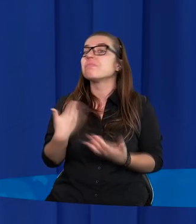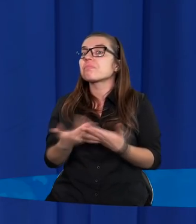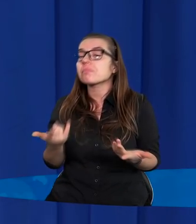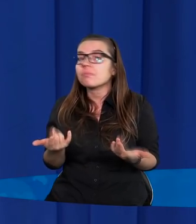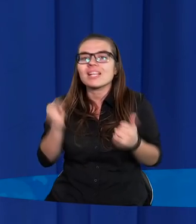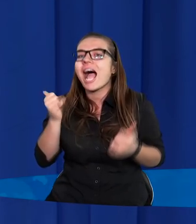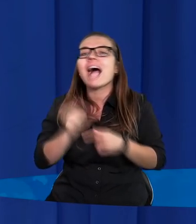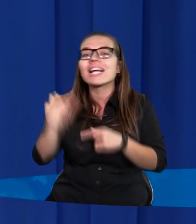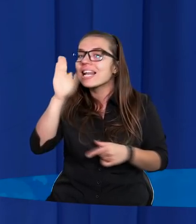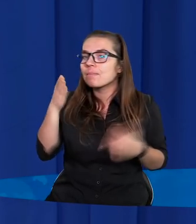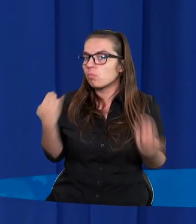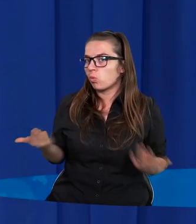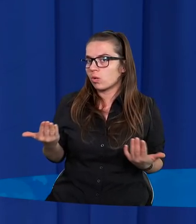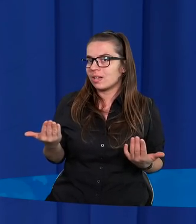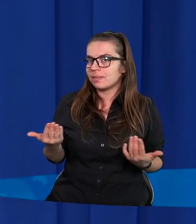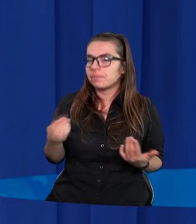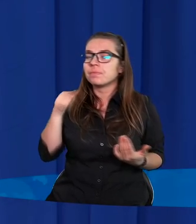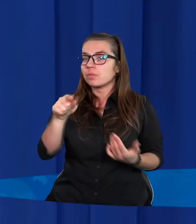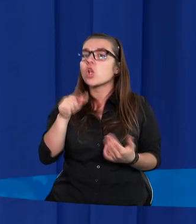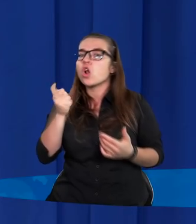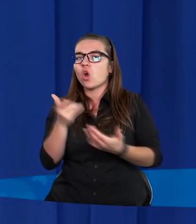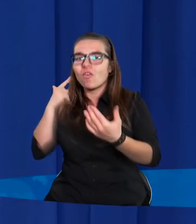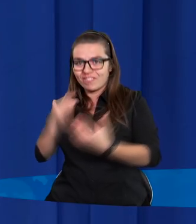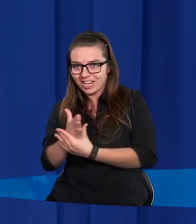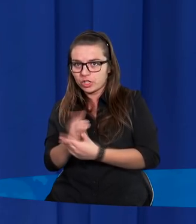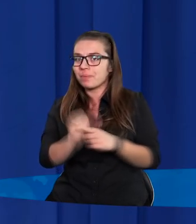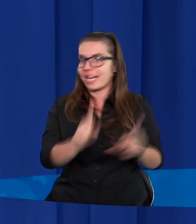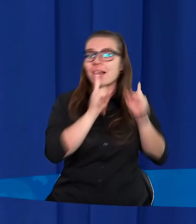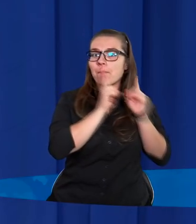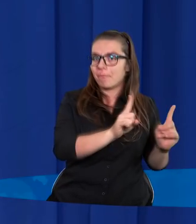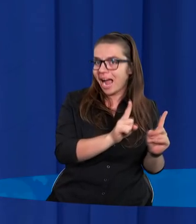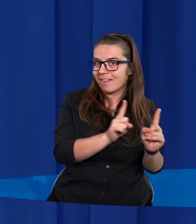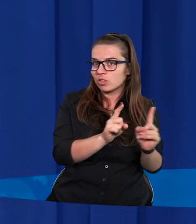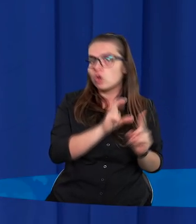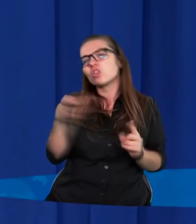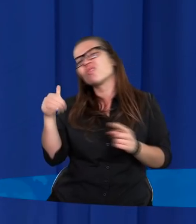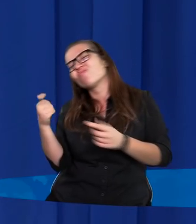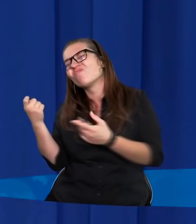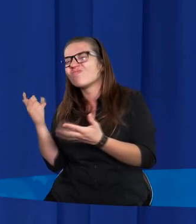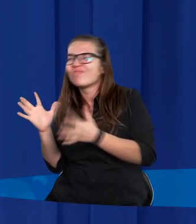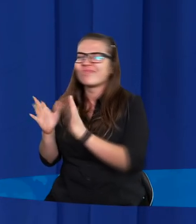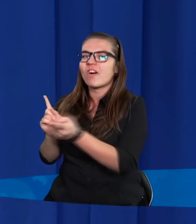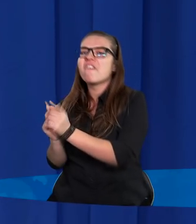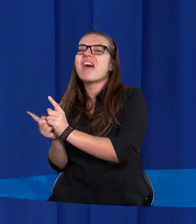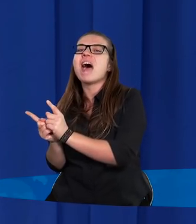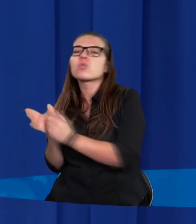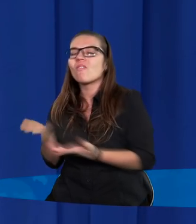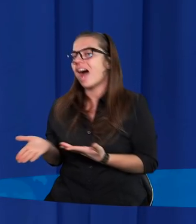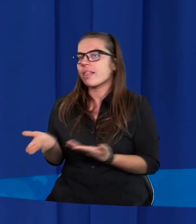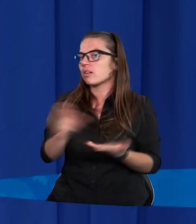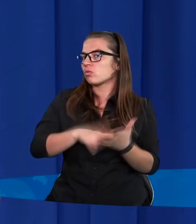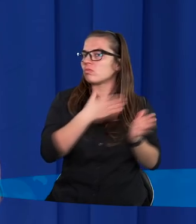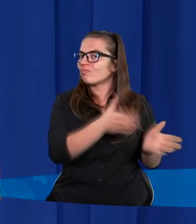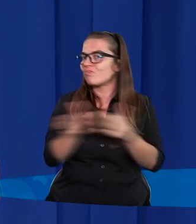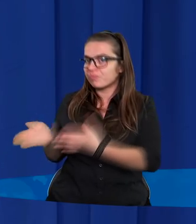Jaki jest Pan Bóg? Czy to, w co wierzymy jest prawdą, czy może jest trochę przekłamane? Otóż